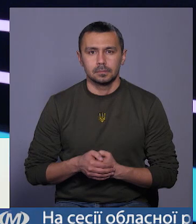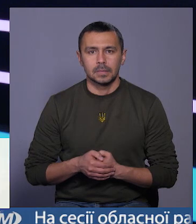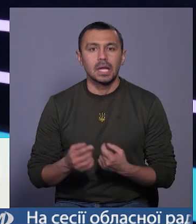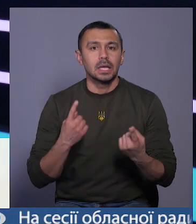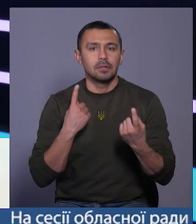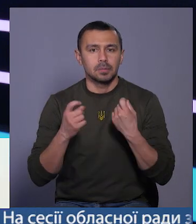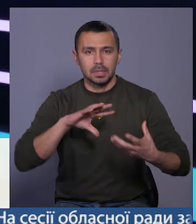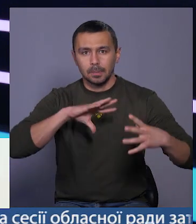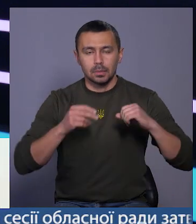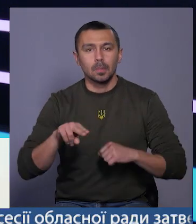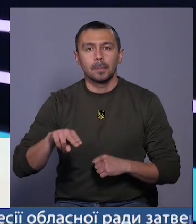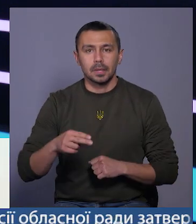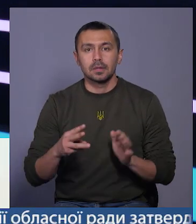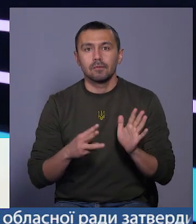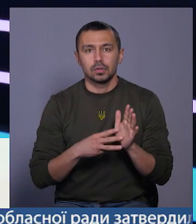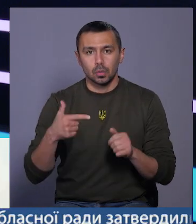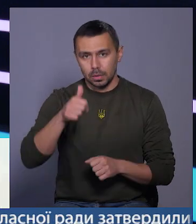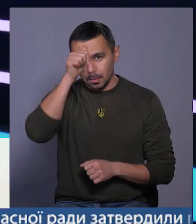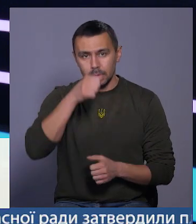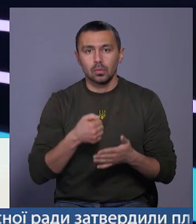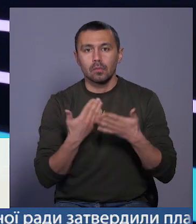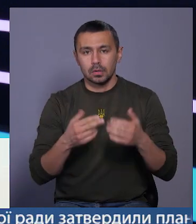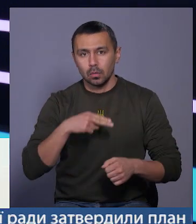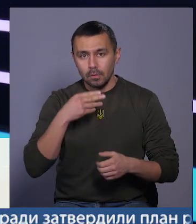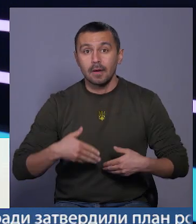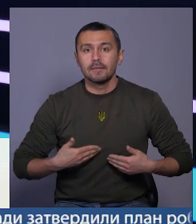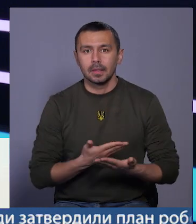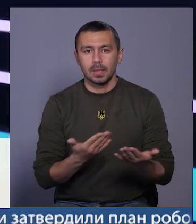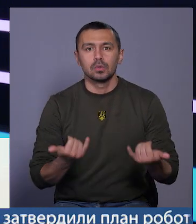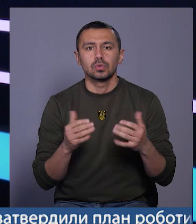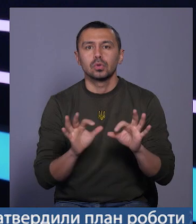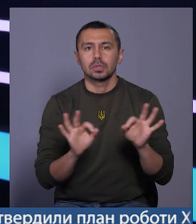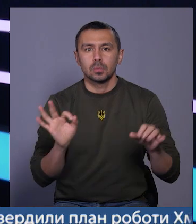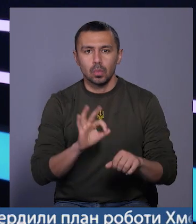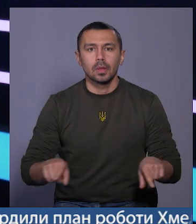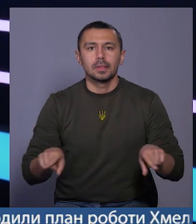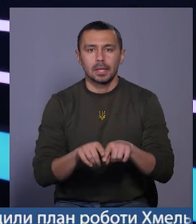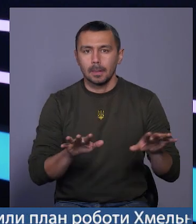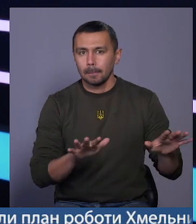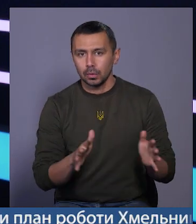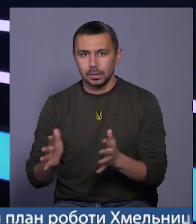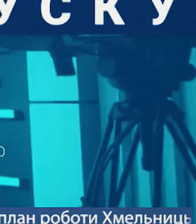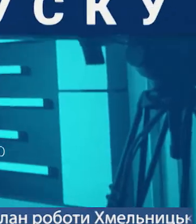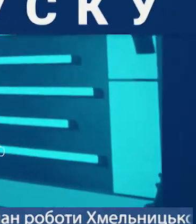Інформаційні підсумки. П'ятниці, 8 грудня. До вашої уваги. Вітаємо. Сьогодні розкажемо про такі події.